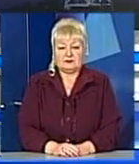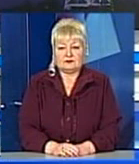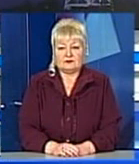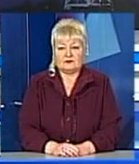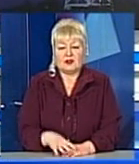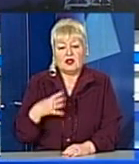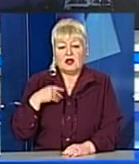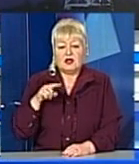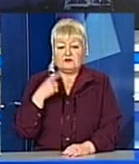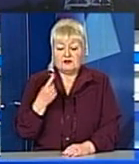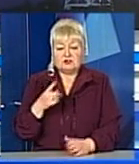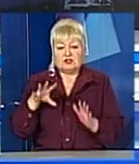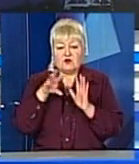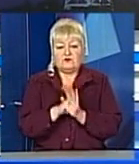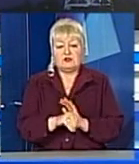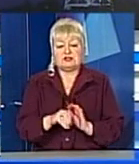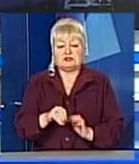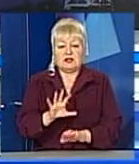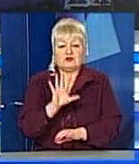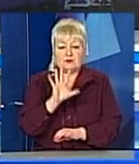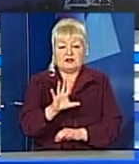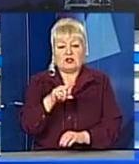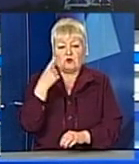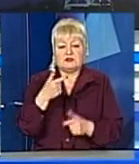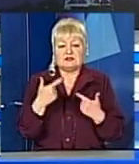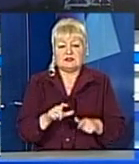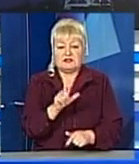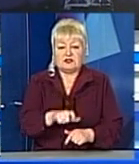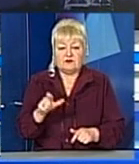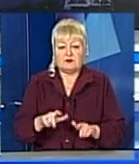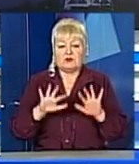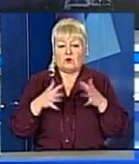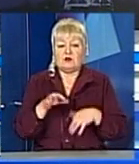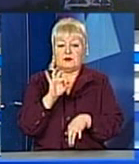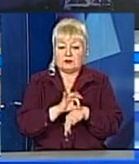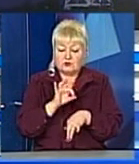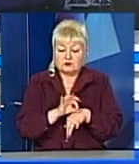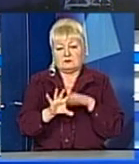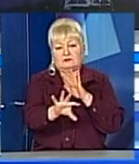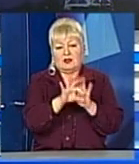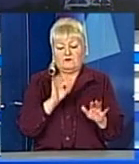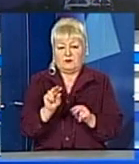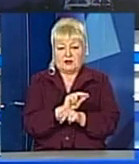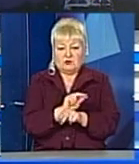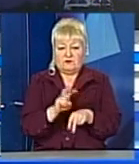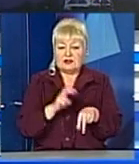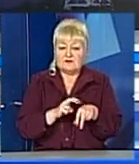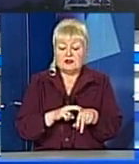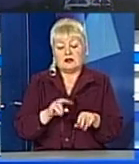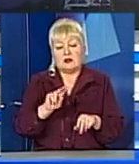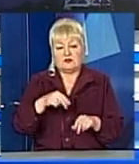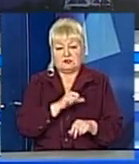Львівщина увійшла до топ-5 областей, де жителі у випадку недуги надають перевагу фаховій допомозі лікарів, аніж